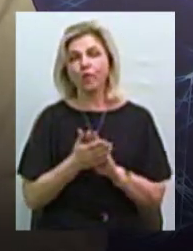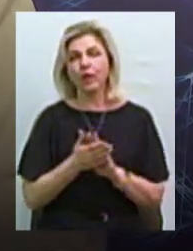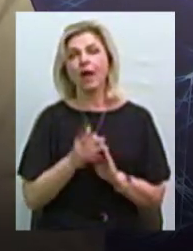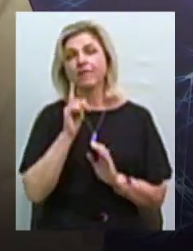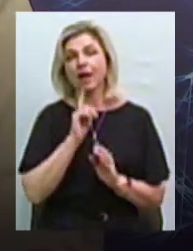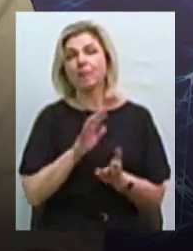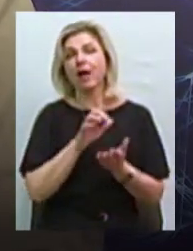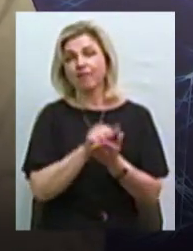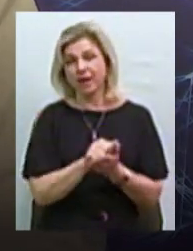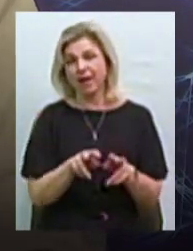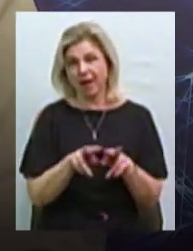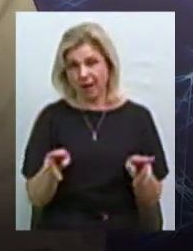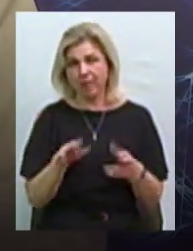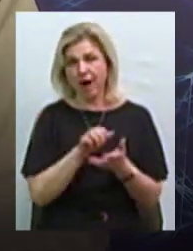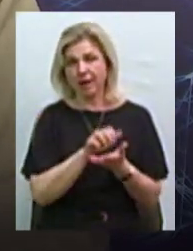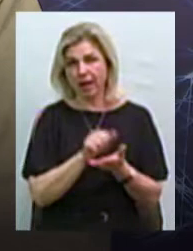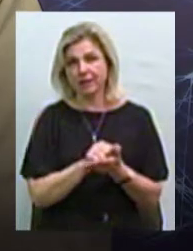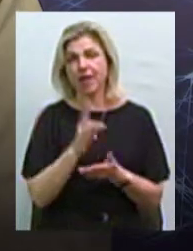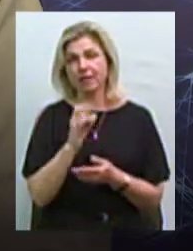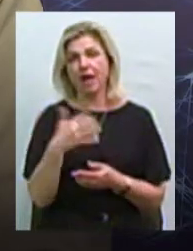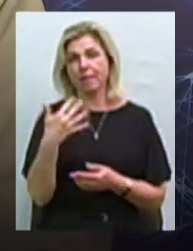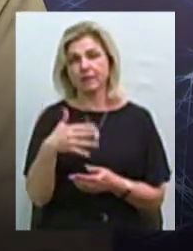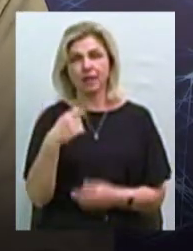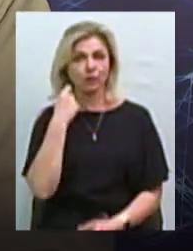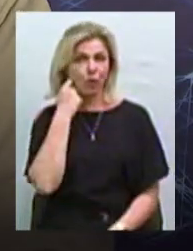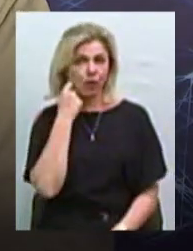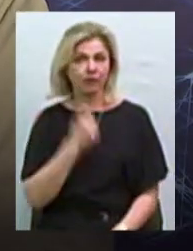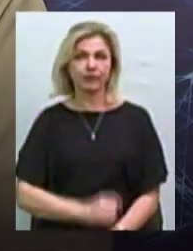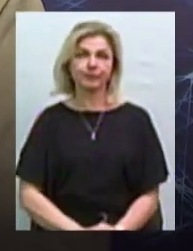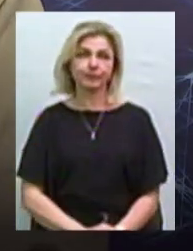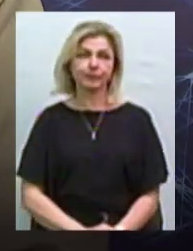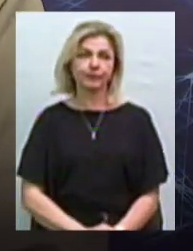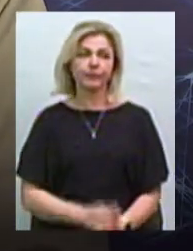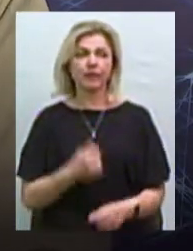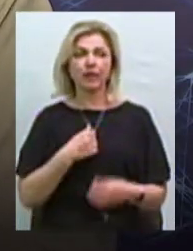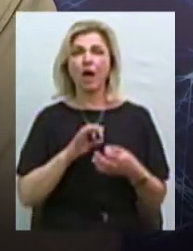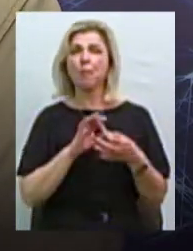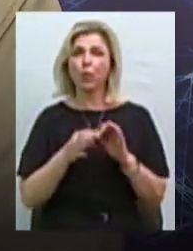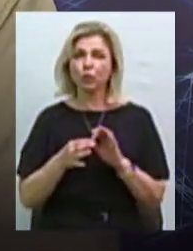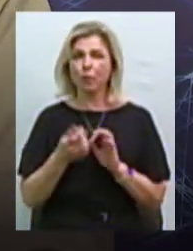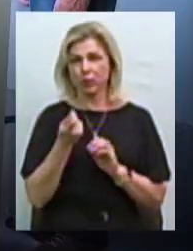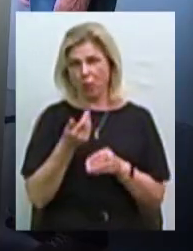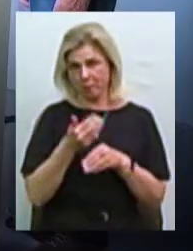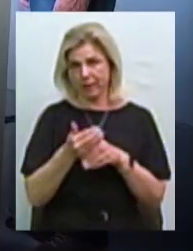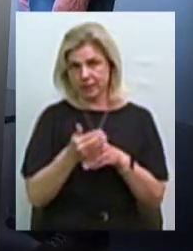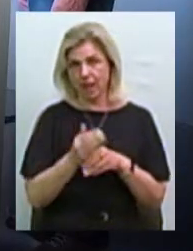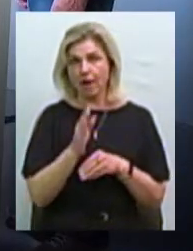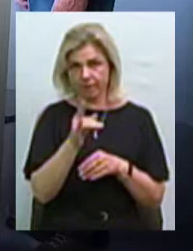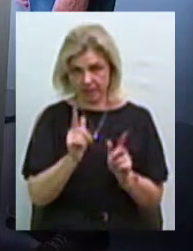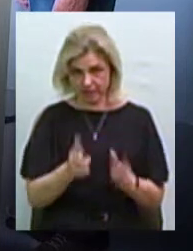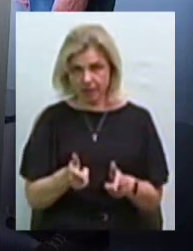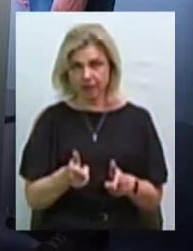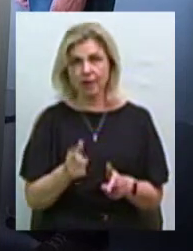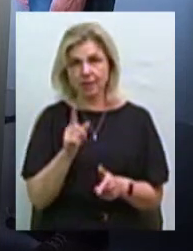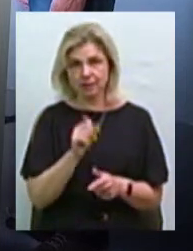суті, є орендаю, майже на 50 років. Це подробиці, я прошу, трошки пізніше. Ви за відкриття ринку